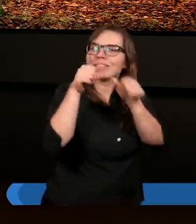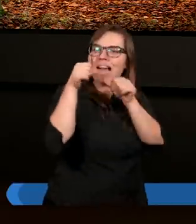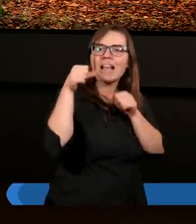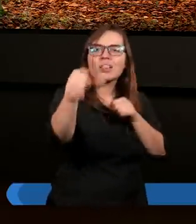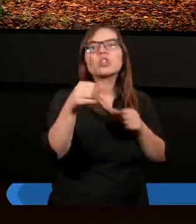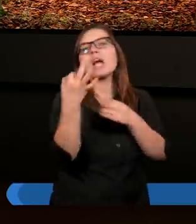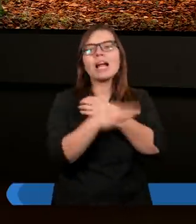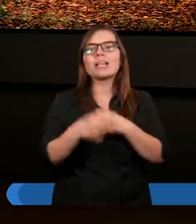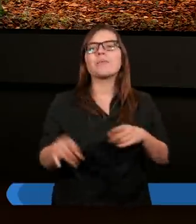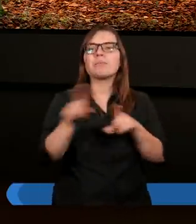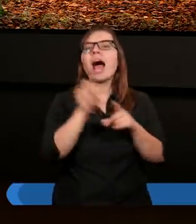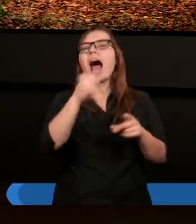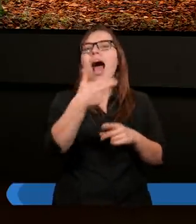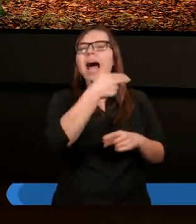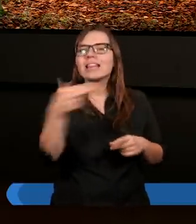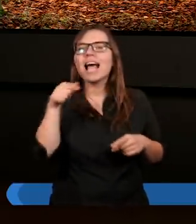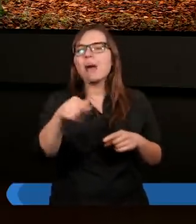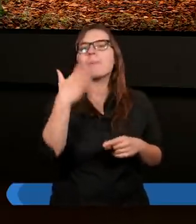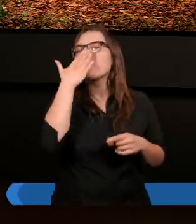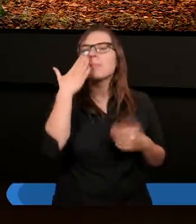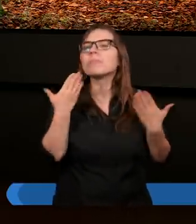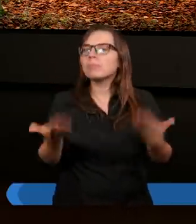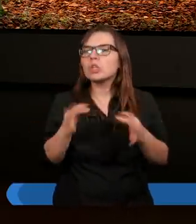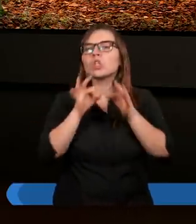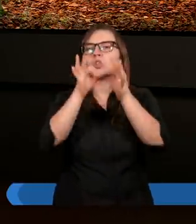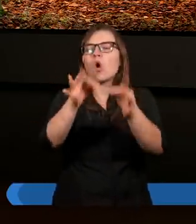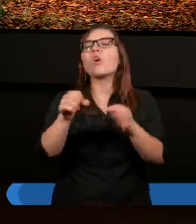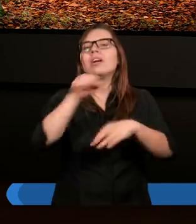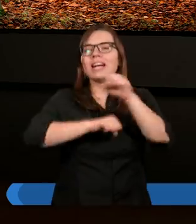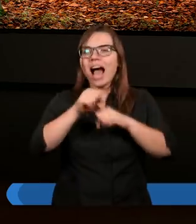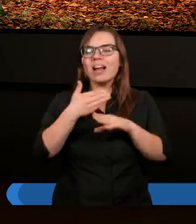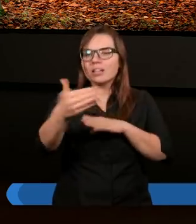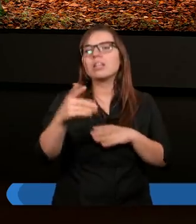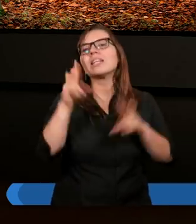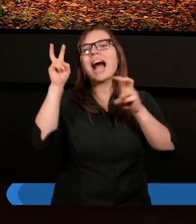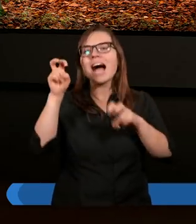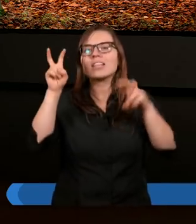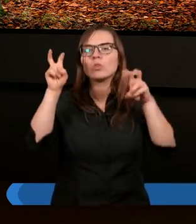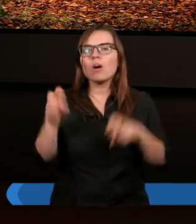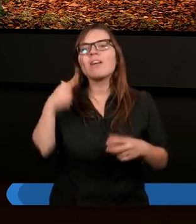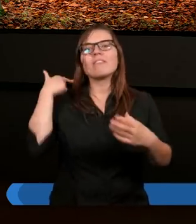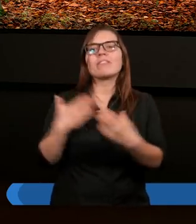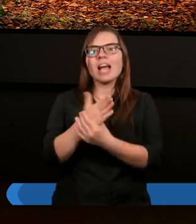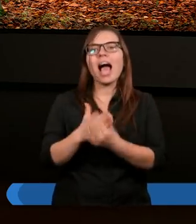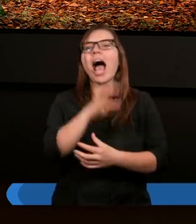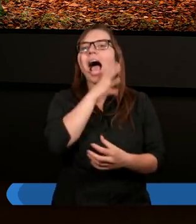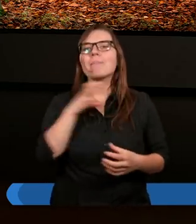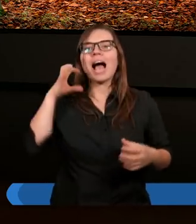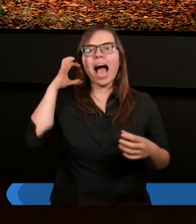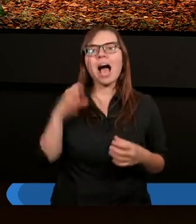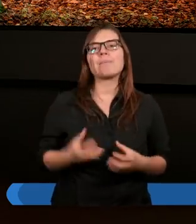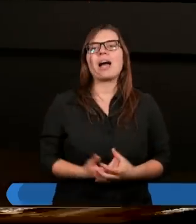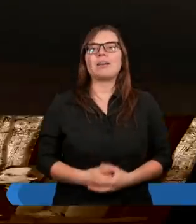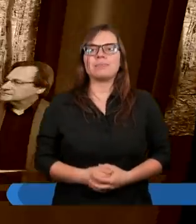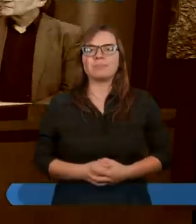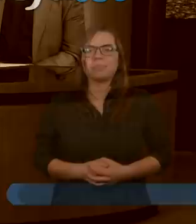już za tydzień, a temat ciąg dalszy listu do Rzymian zatytułowany Wiara Abrahamu.